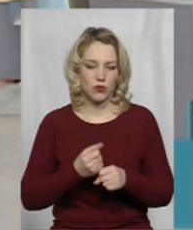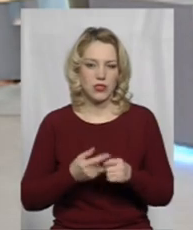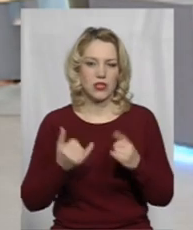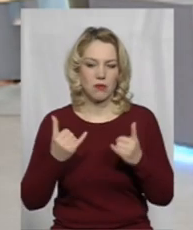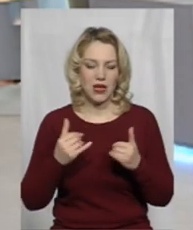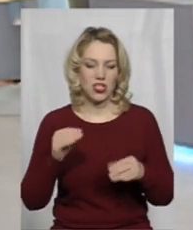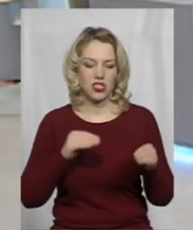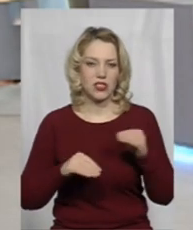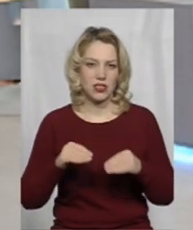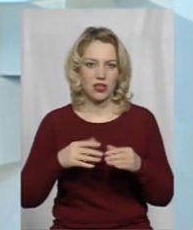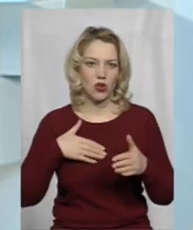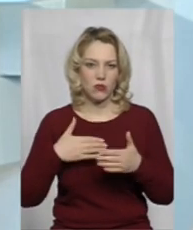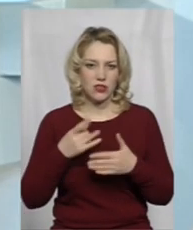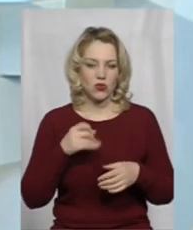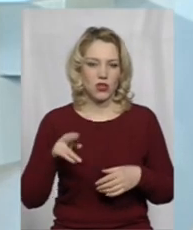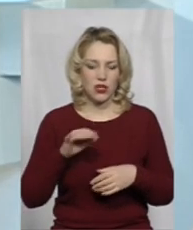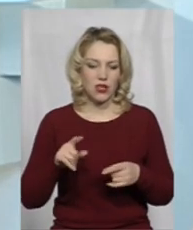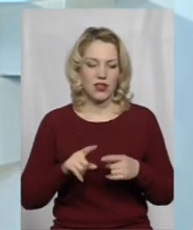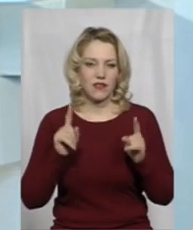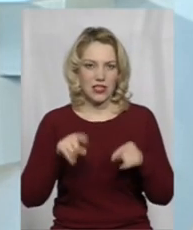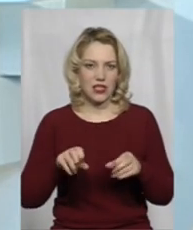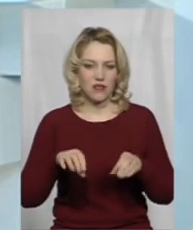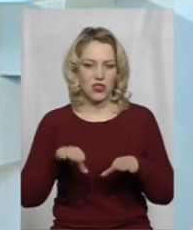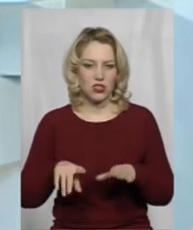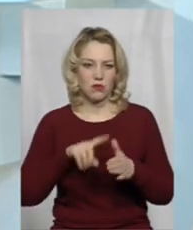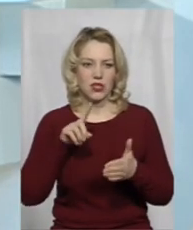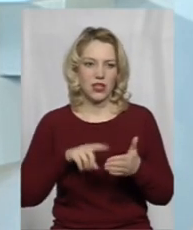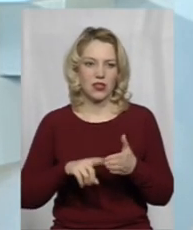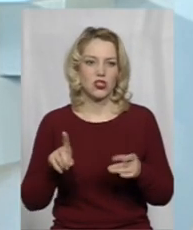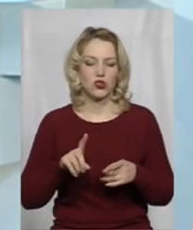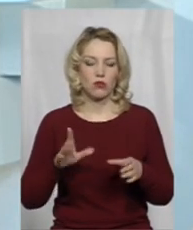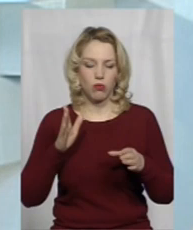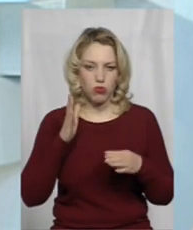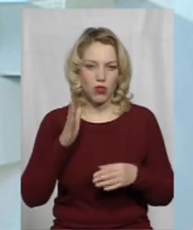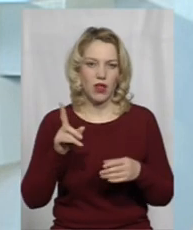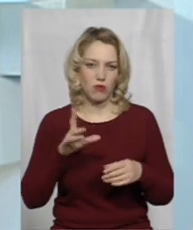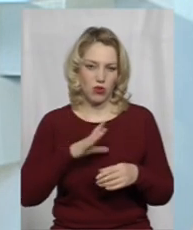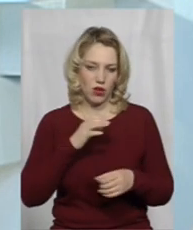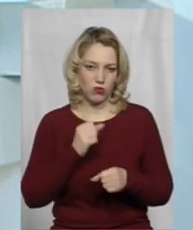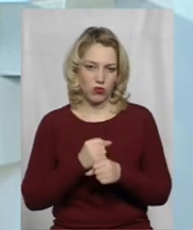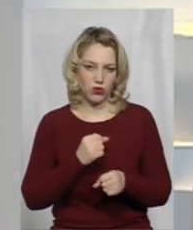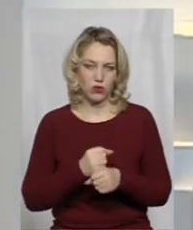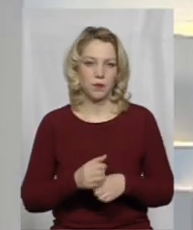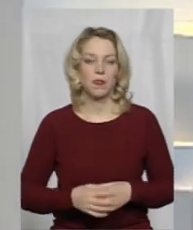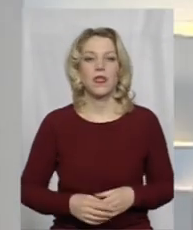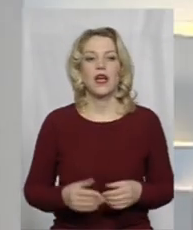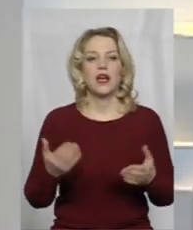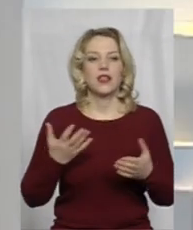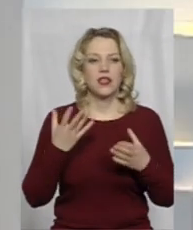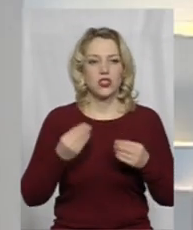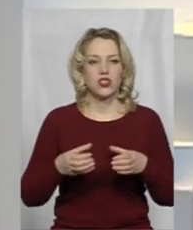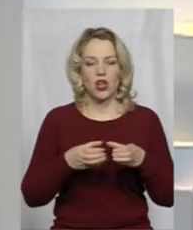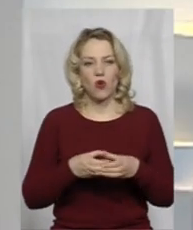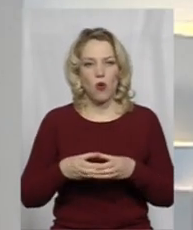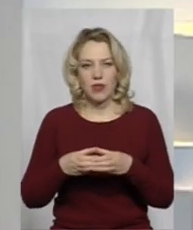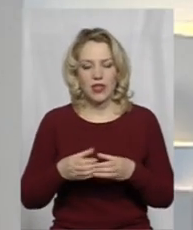складом громадської ради все-таки вирішимо це питання, щоб вона таки була і була вона робочою. А ще, скажи, будь ласка, які комітети